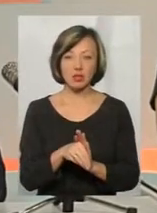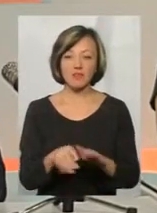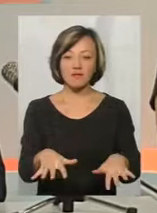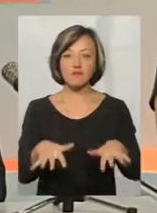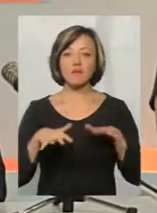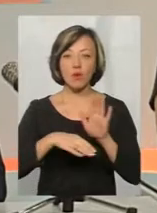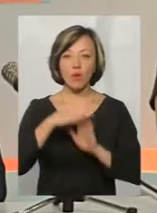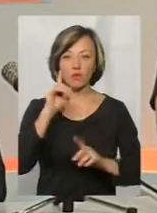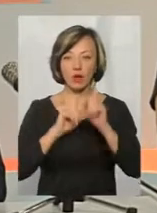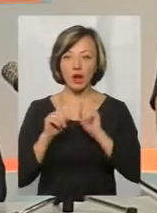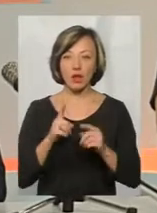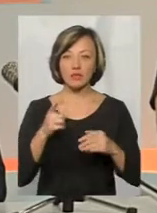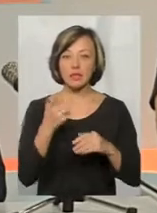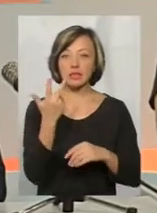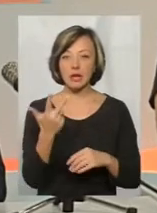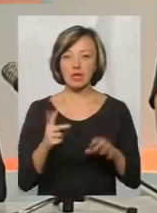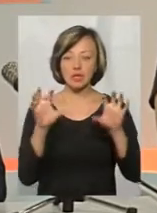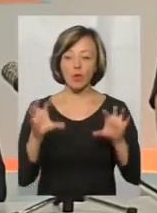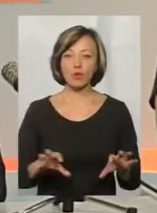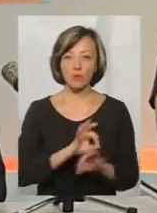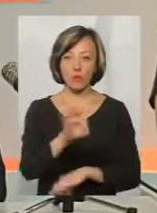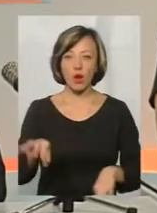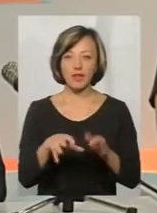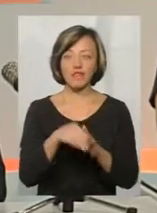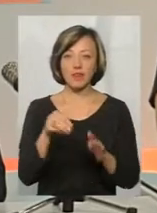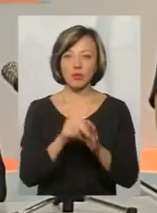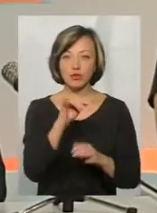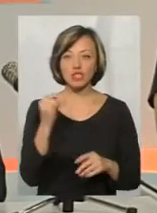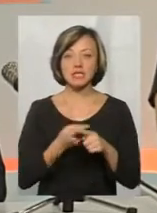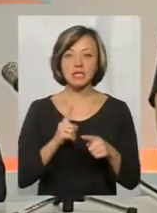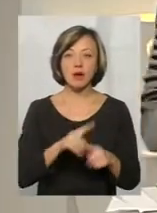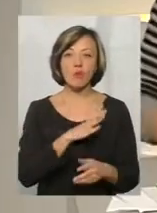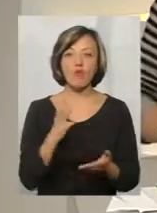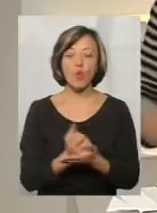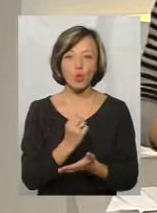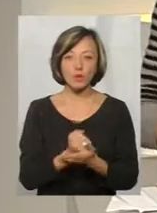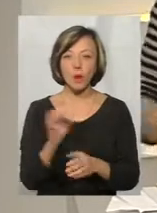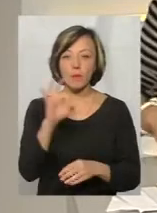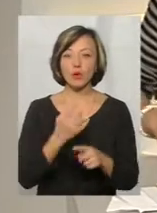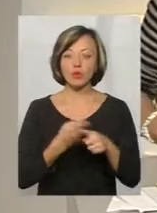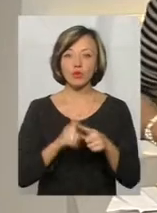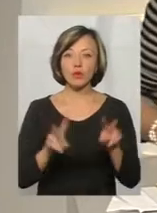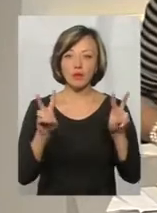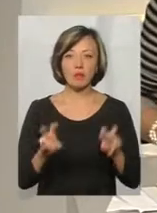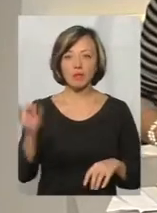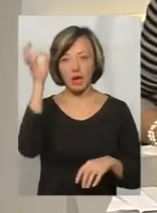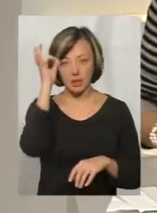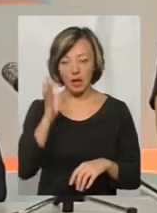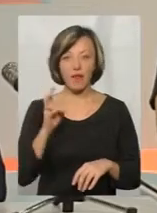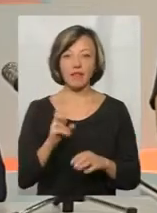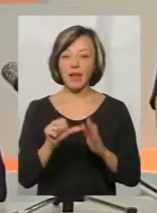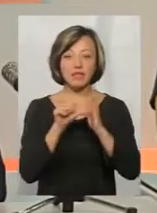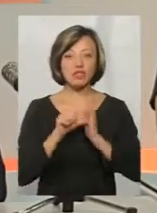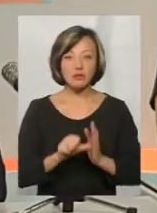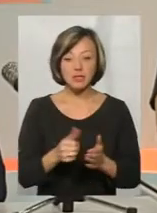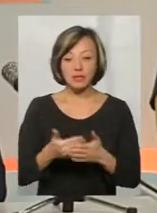Верховної Ради три законопроекти виборчі, ну, це був успіх, тому що про цю тему знову згадали, і згадали не за пів року до